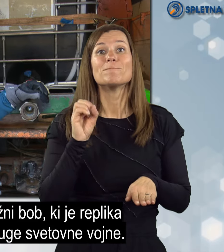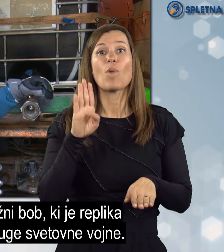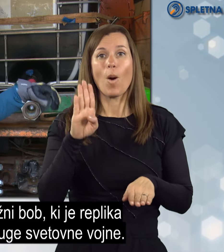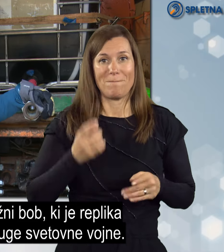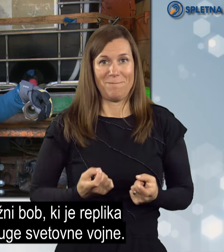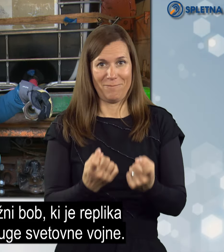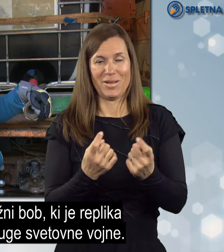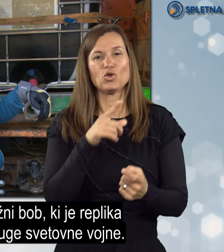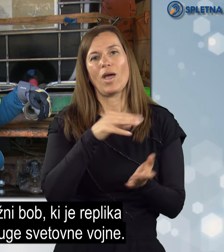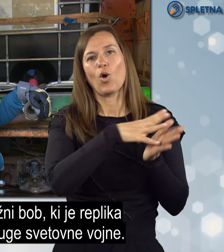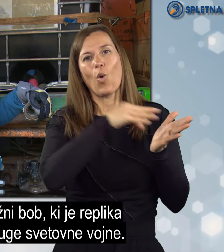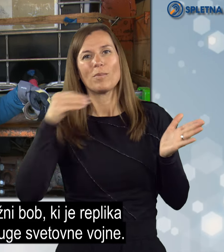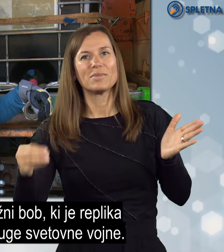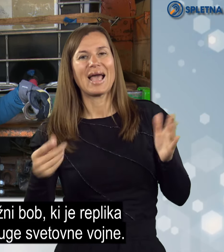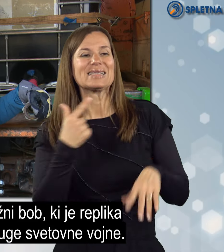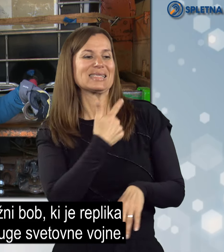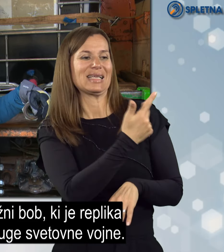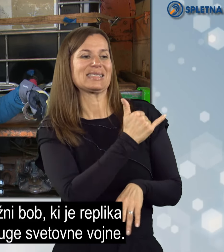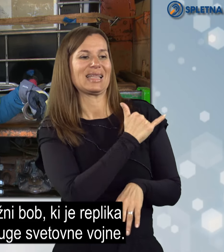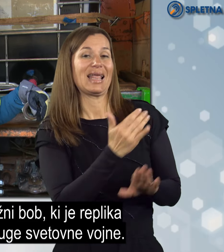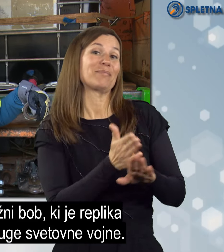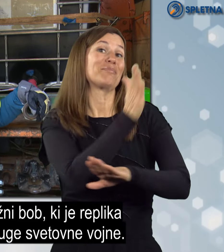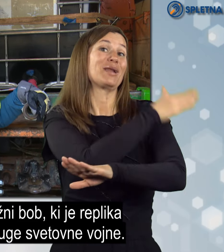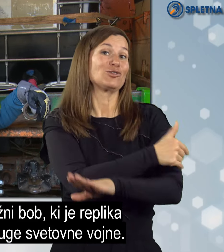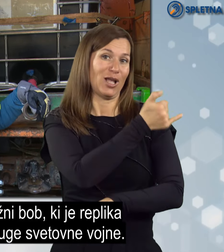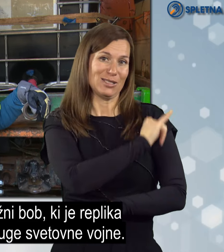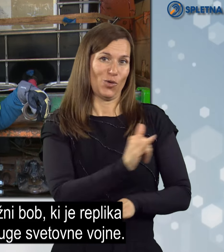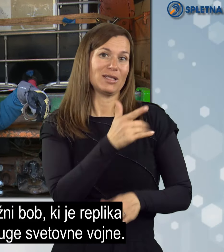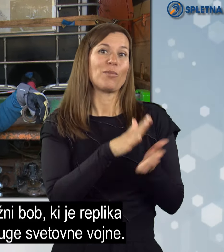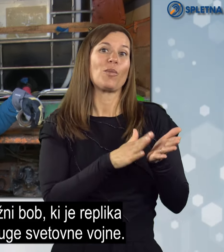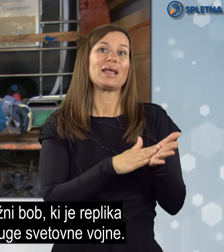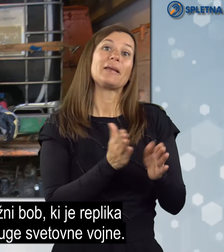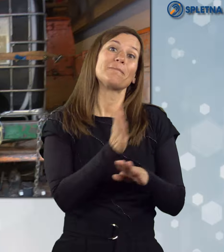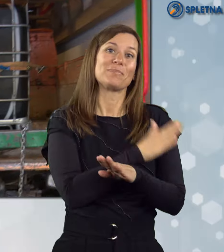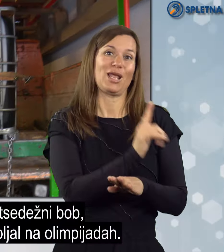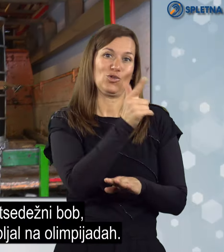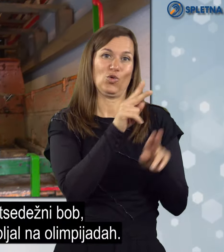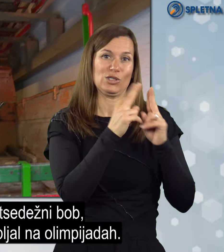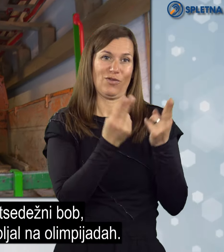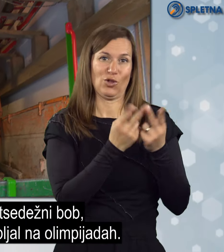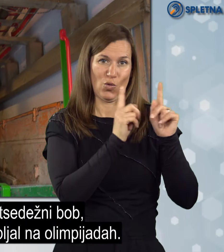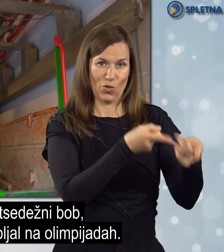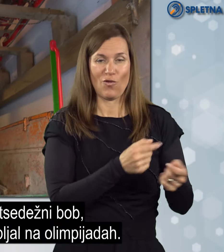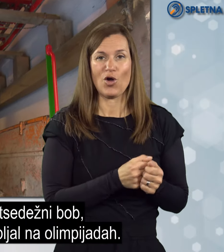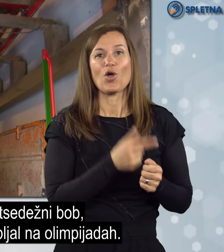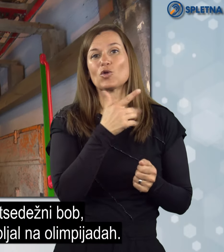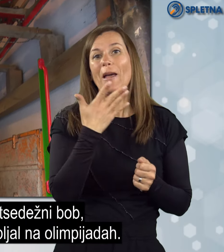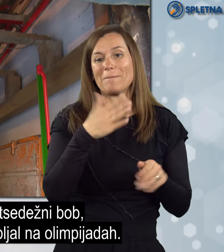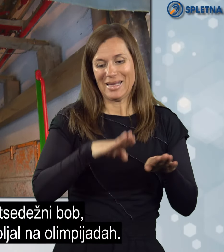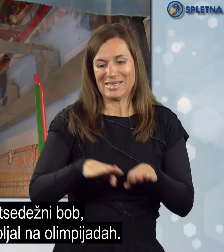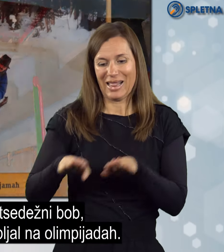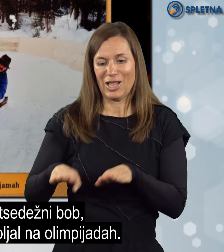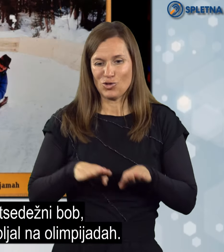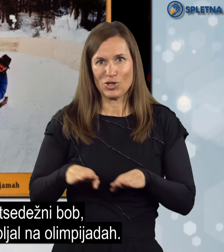bob, to je replika iz 30-ih let prejšnjega stoletja, se pravi pred drugosvetovno vojno. To je pet sedižni bob, ki se je